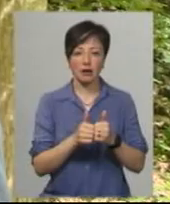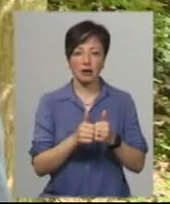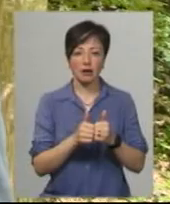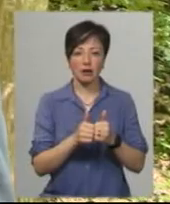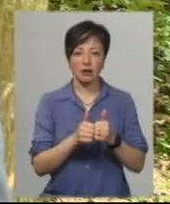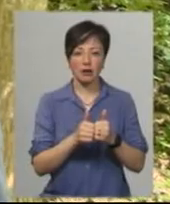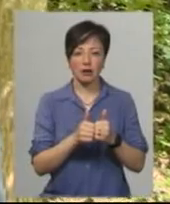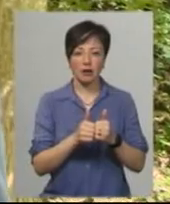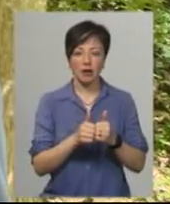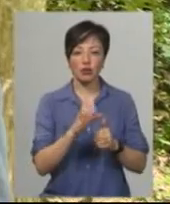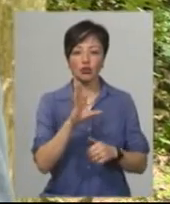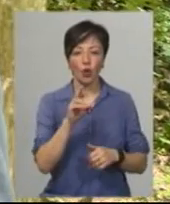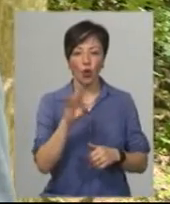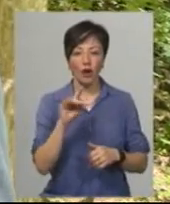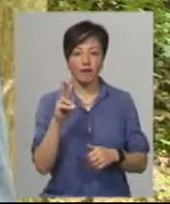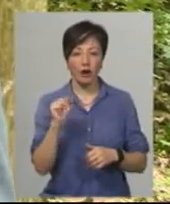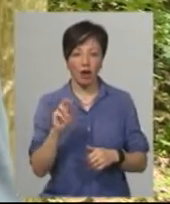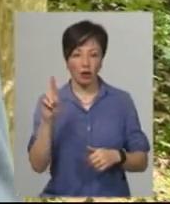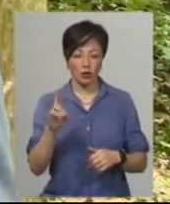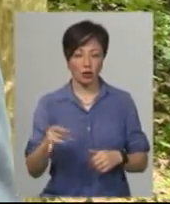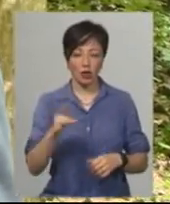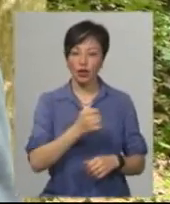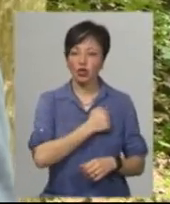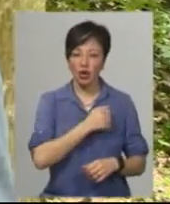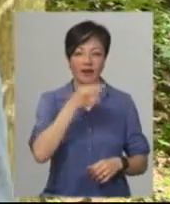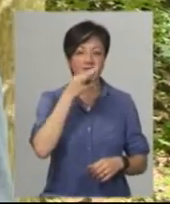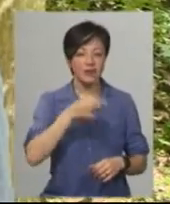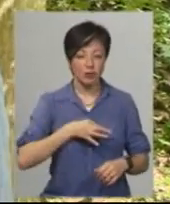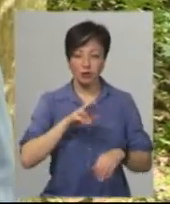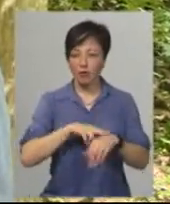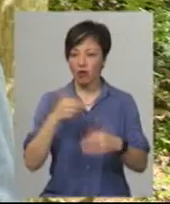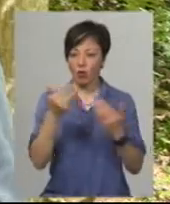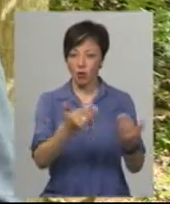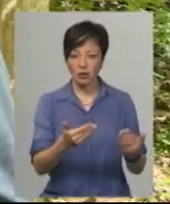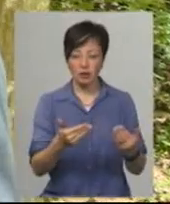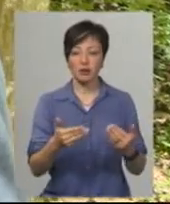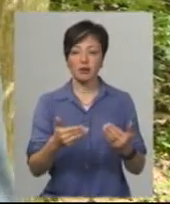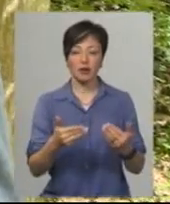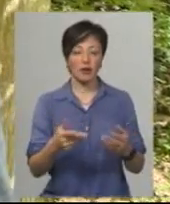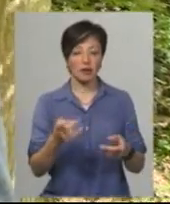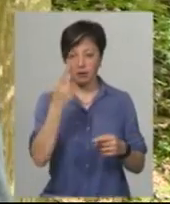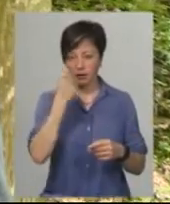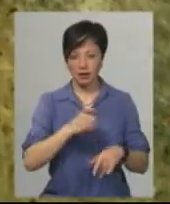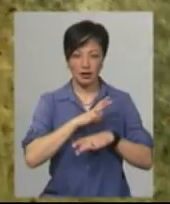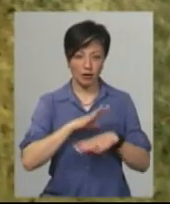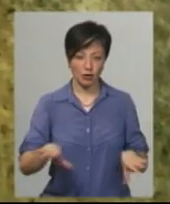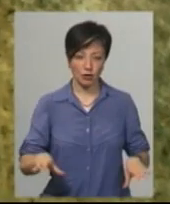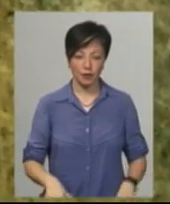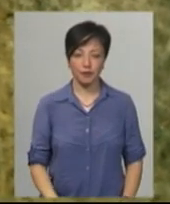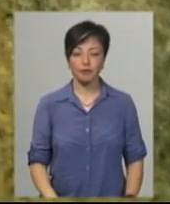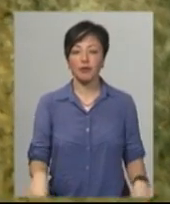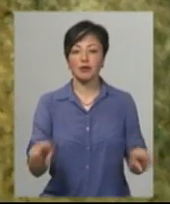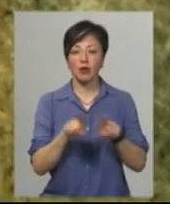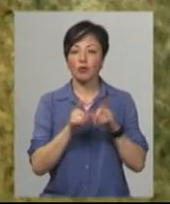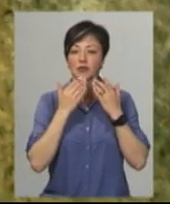шурфу Соколівка, Ярмолинецький район. На жаль, відповідність правоохоронних органів від нас не надходила нам. Ми також